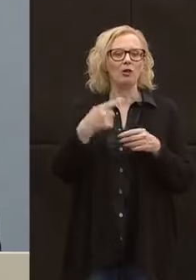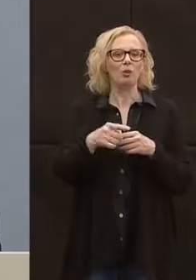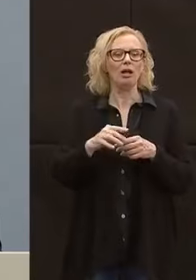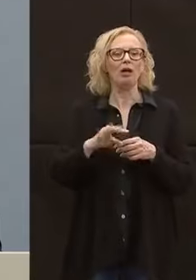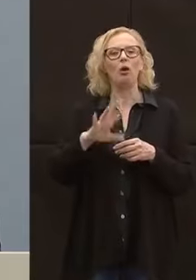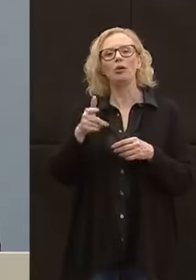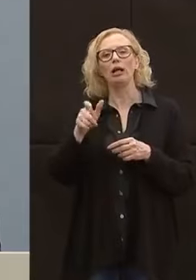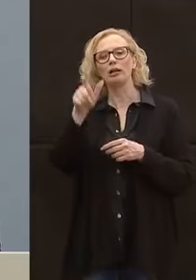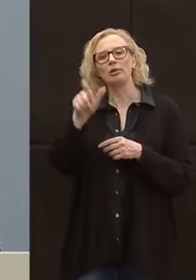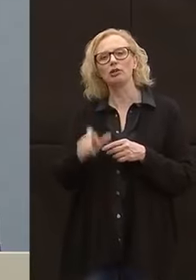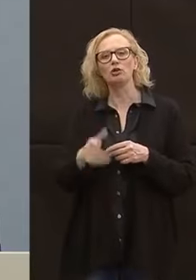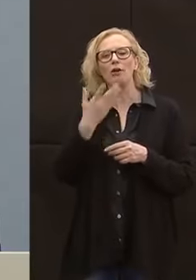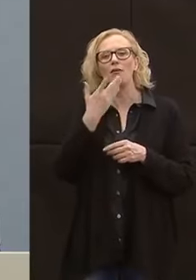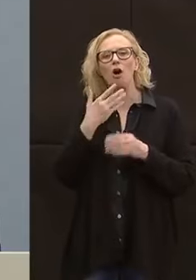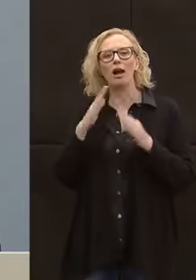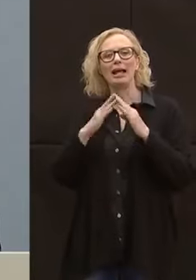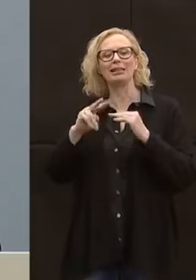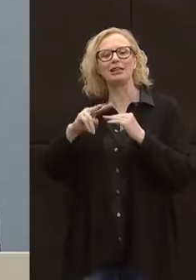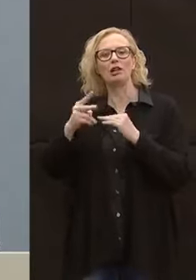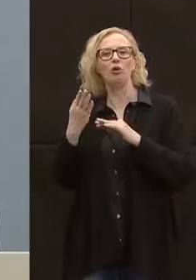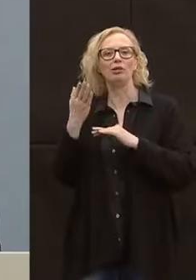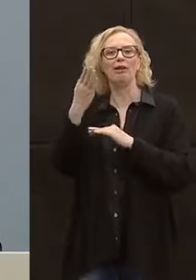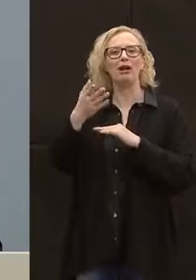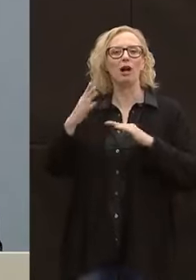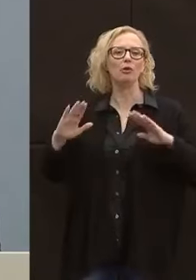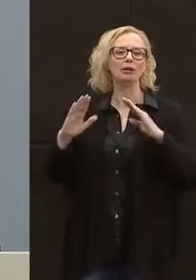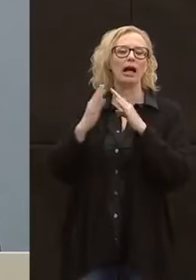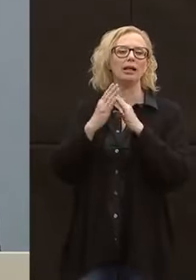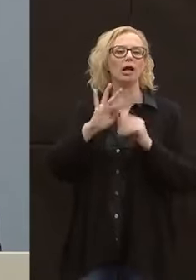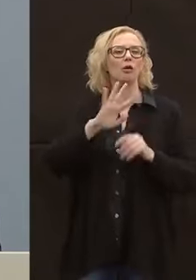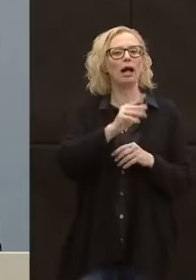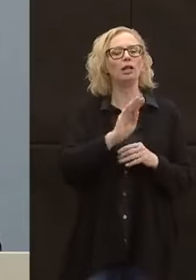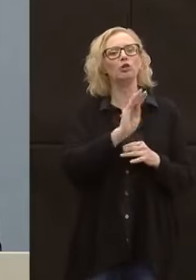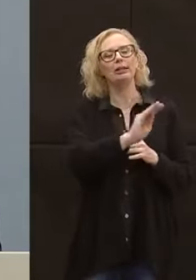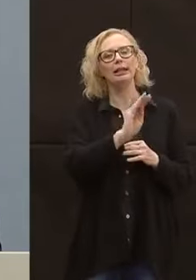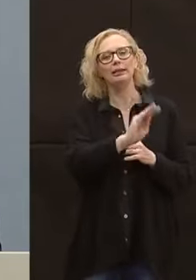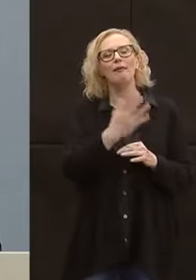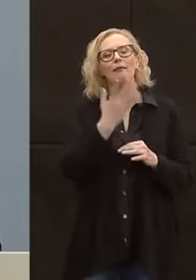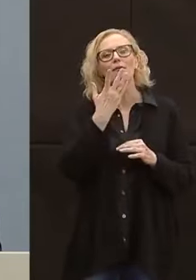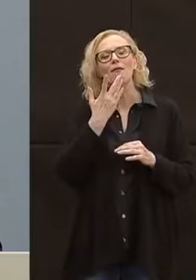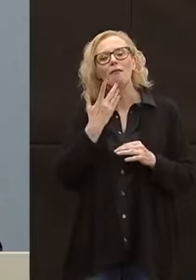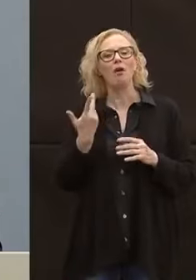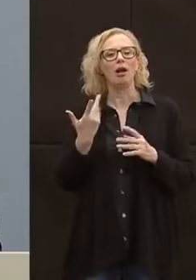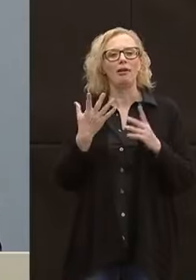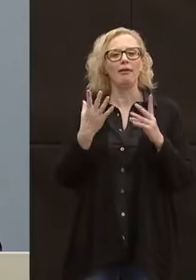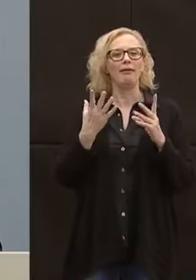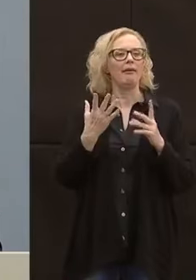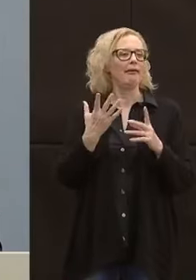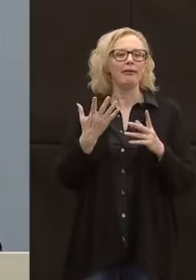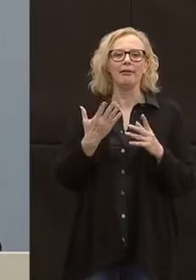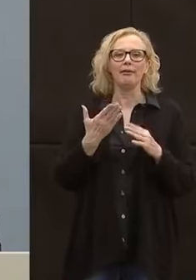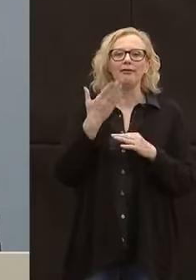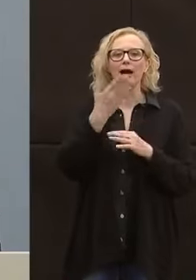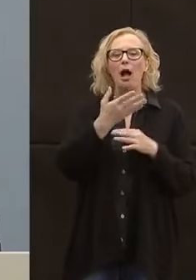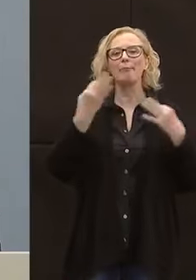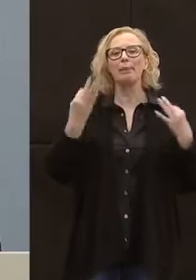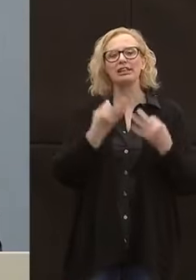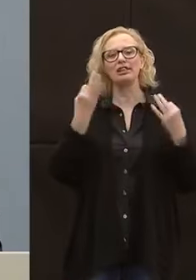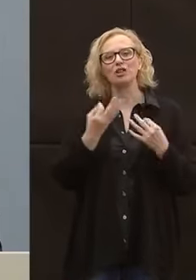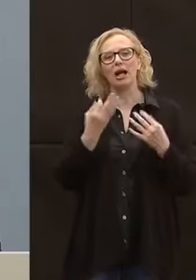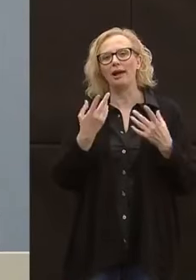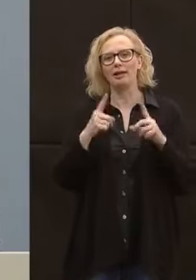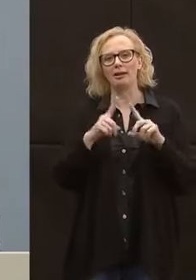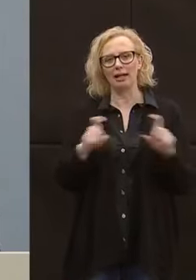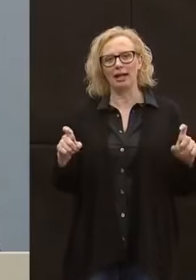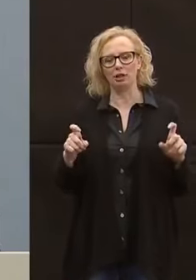seconda casa in Trentino e vogliono andare in montagna, poi arrivano i cittadini che ti chiedono che vogliono andare a fare le passeggiate, tante